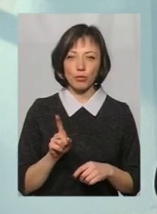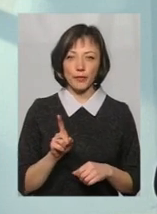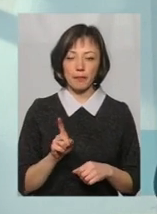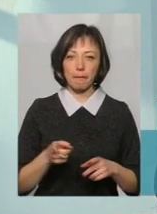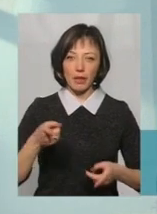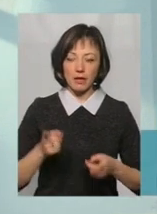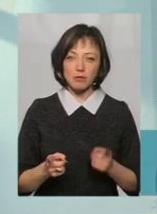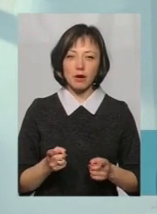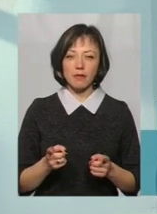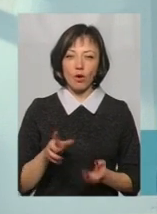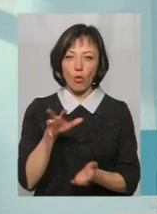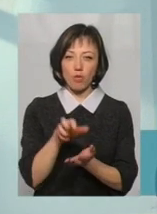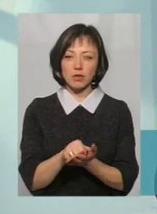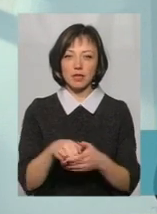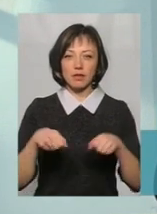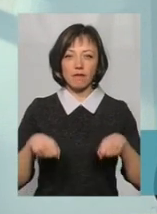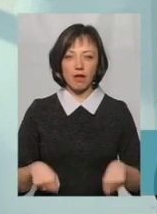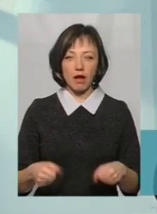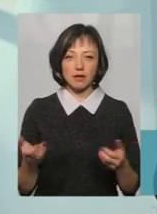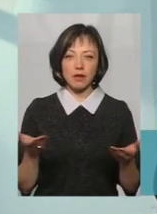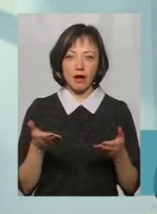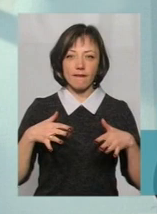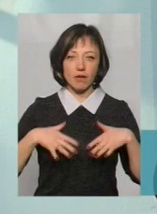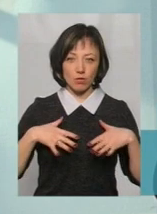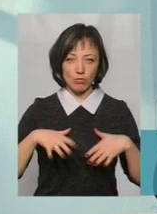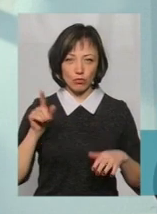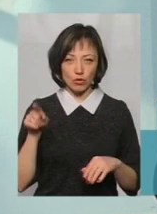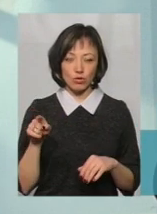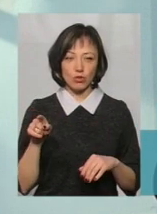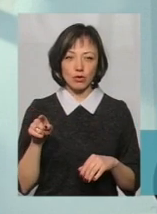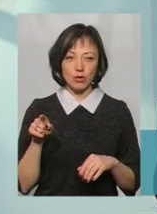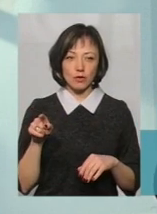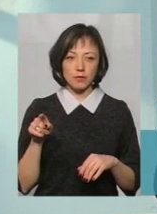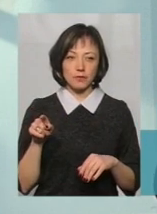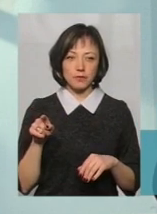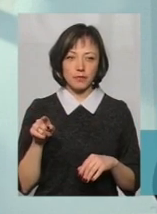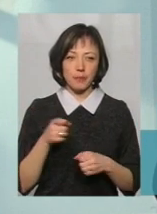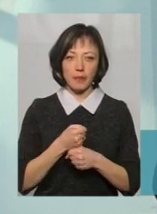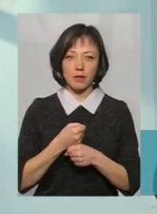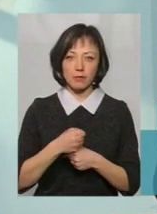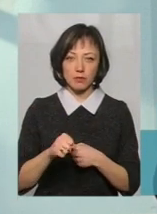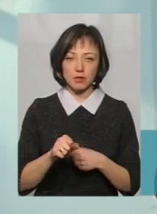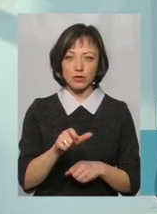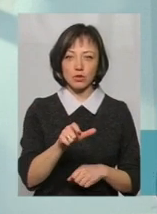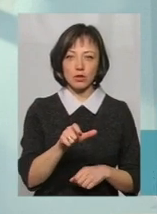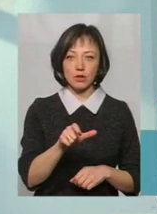окупаційна влада, яка в Криму, вона примушує,